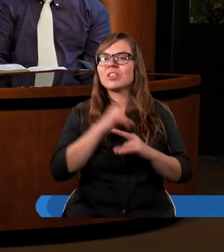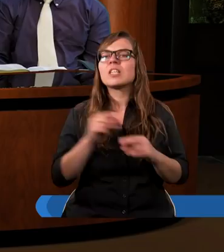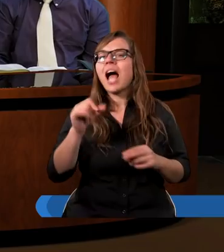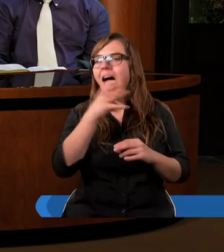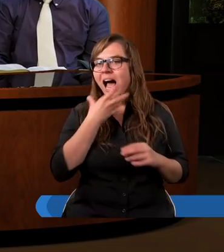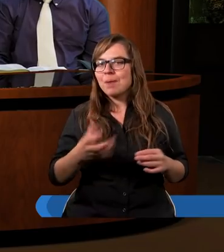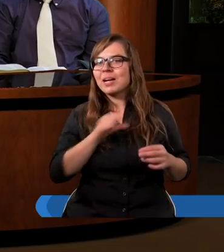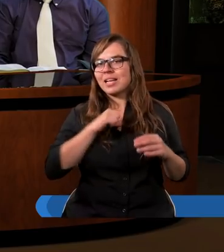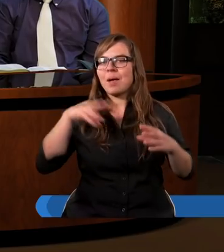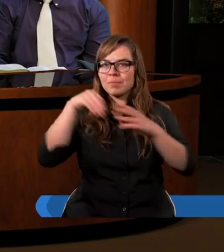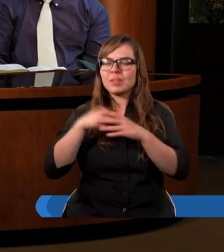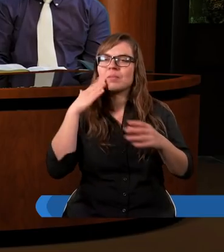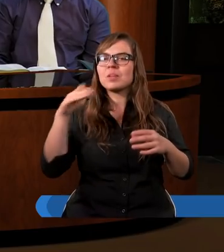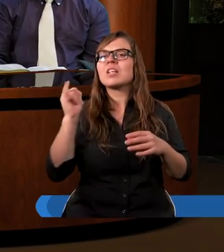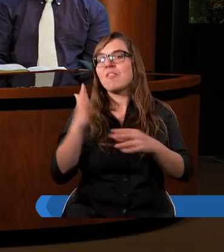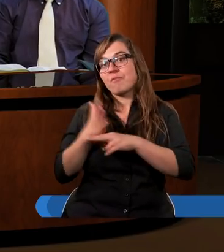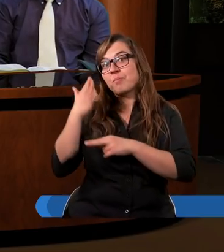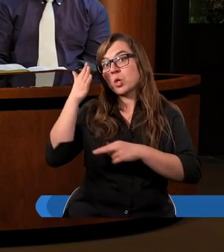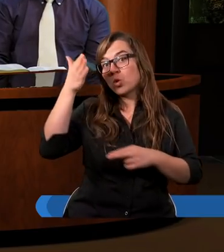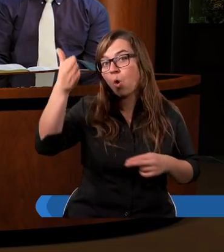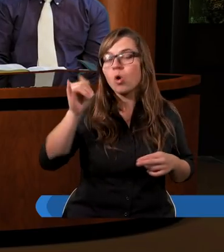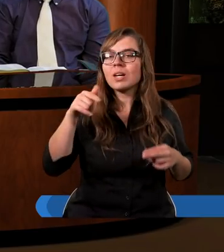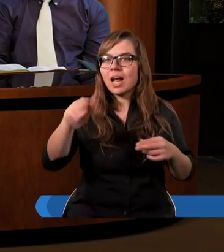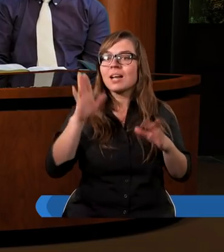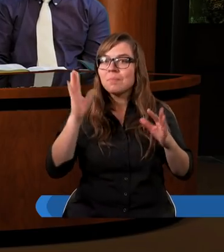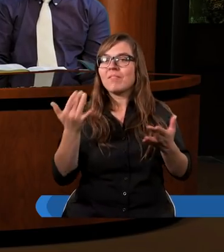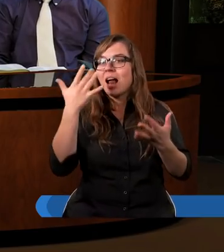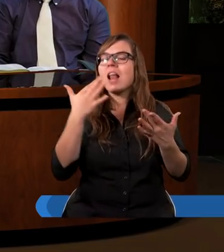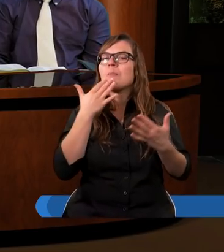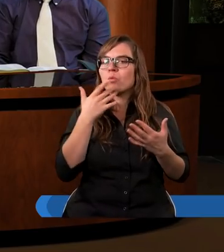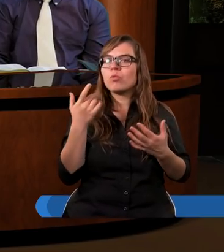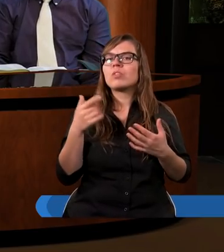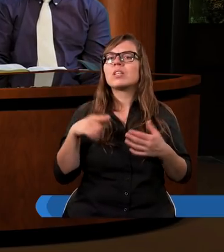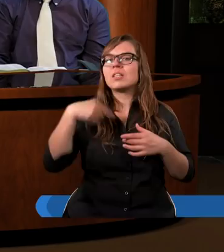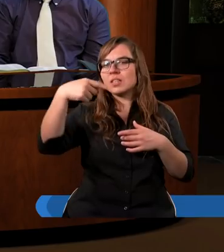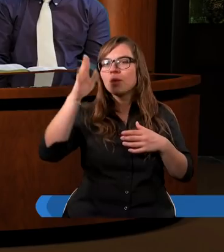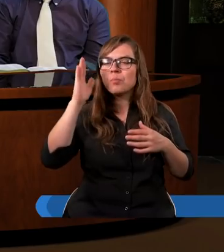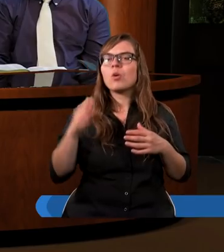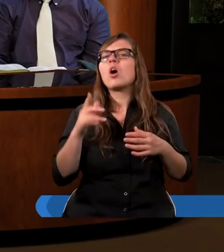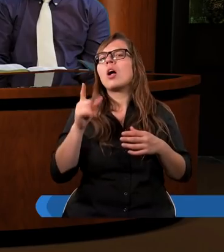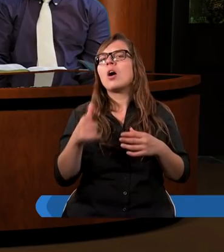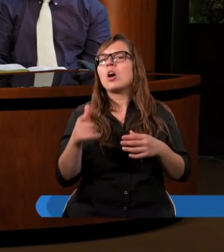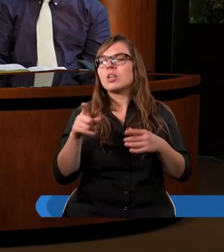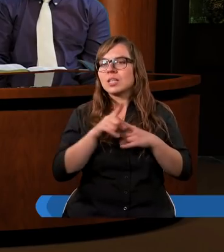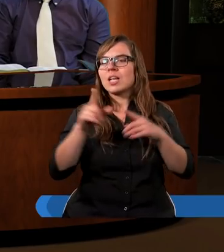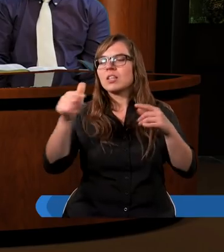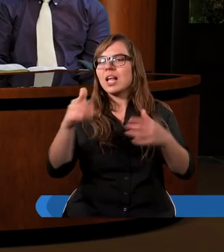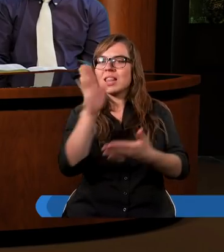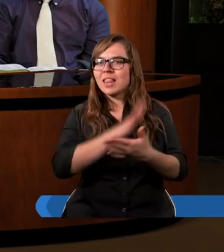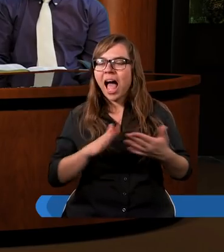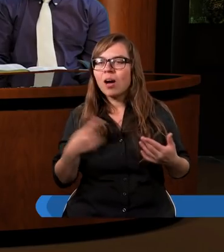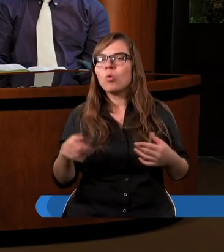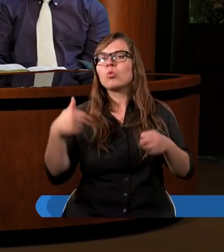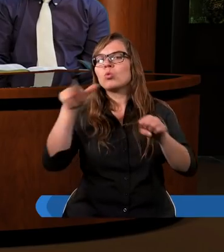tam zamieszkał i w przyszłości, jak za chwilę będziemy mówili, tam się też osiedlił naród, który